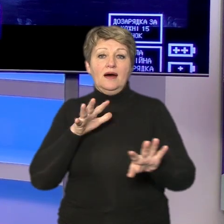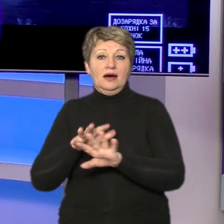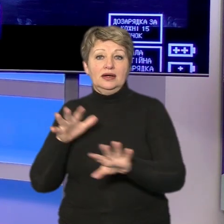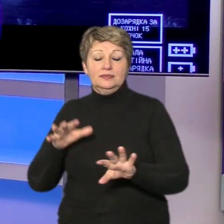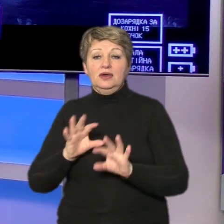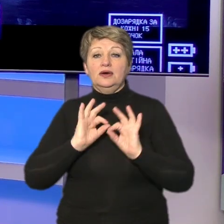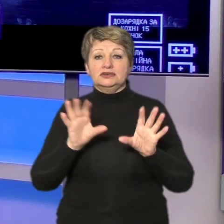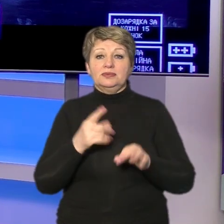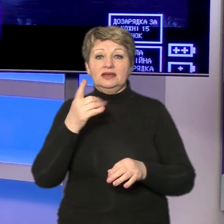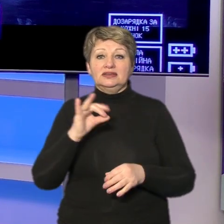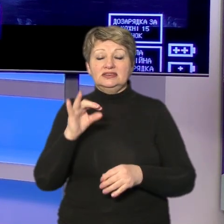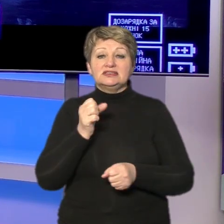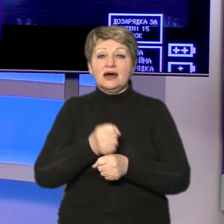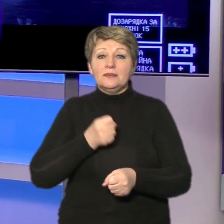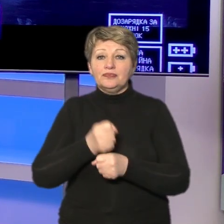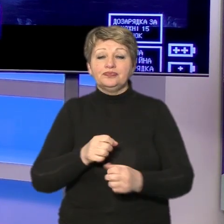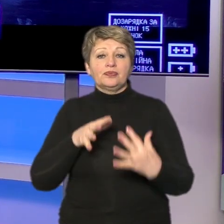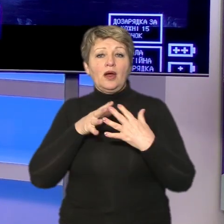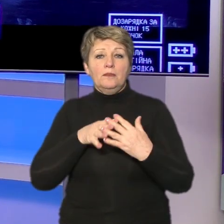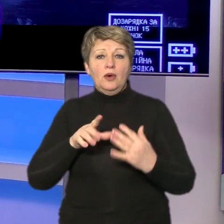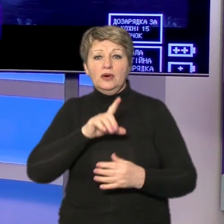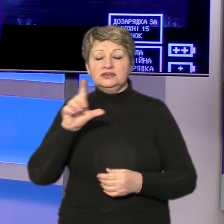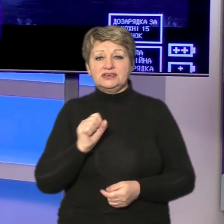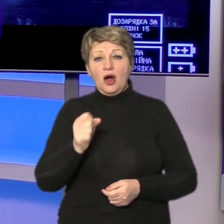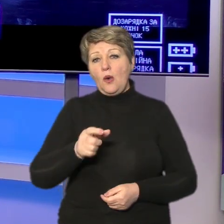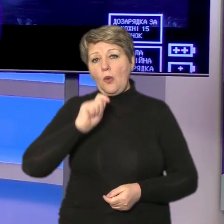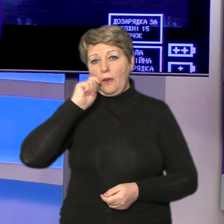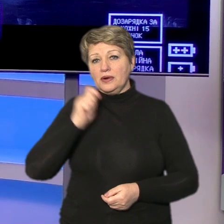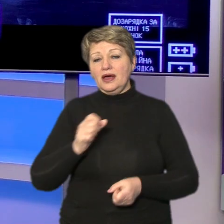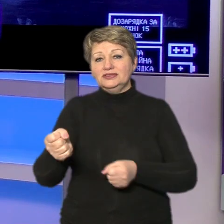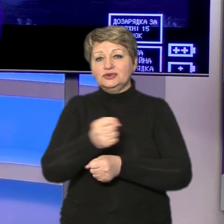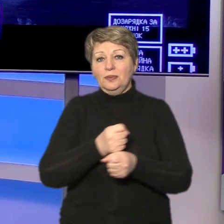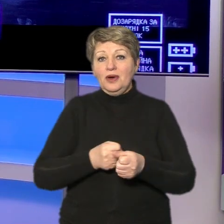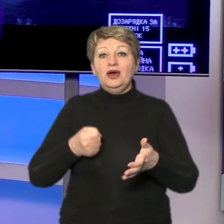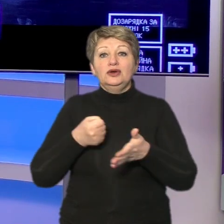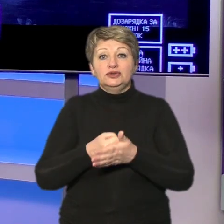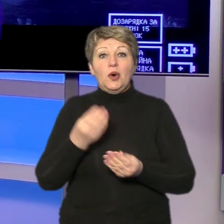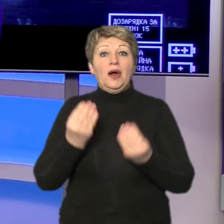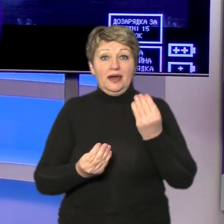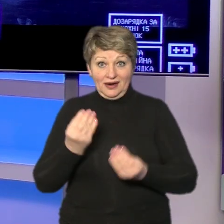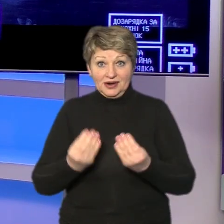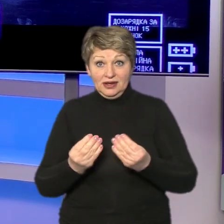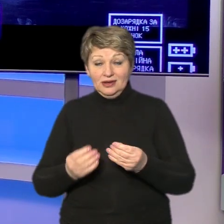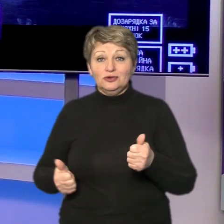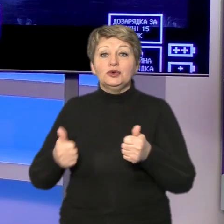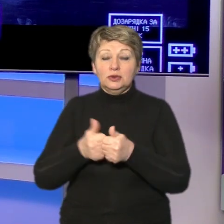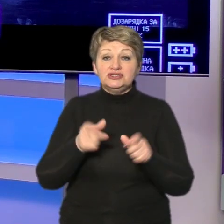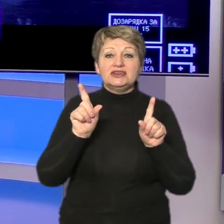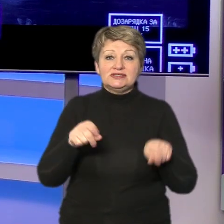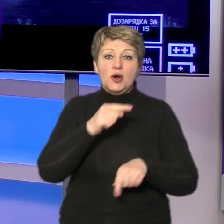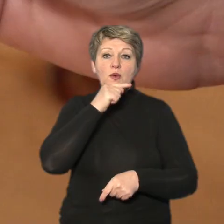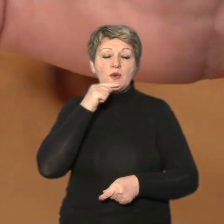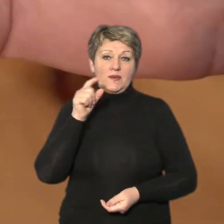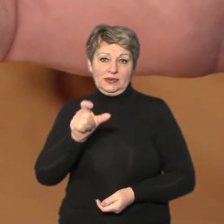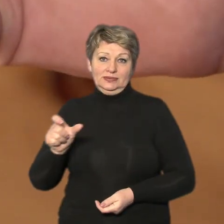Микита Дяченко бої ведуться українською зброєю долучаються до гри навіть росіяни більше Вікторія Гончарук розповість